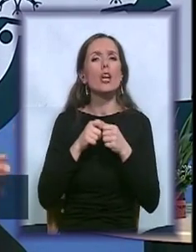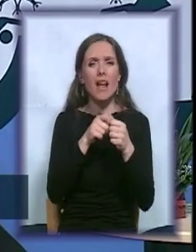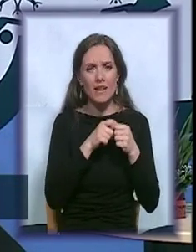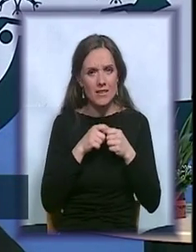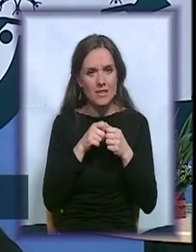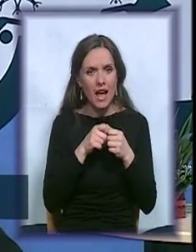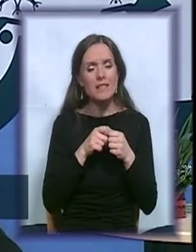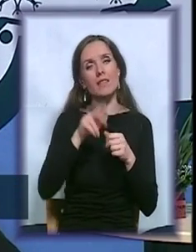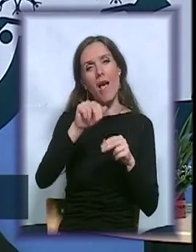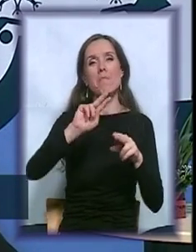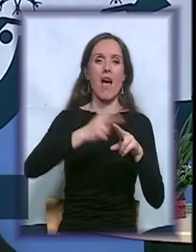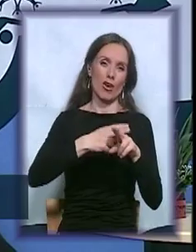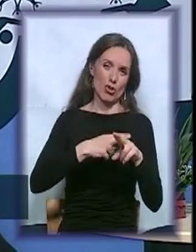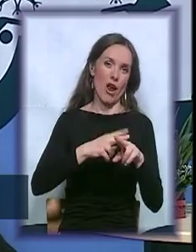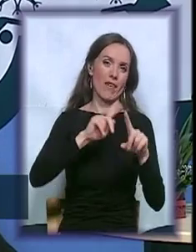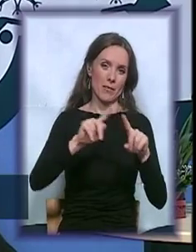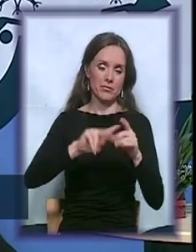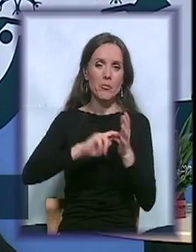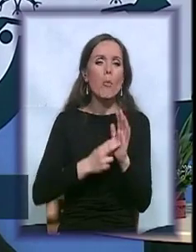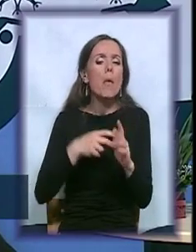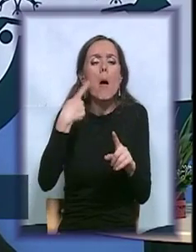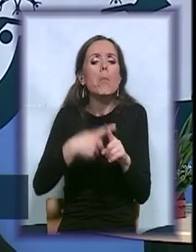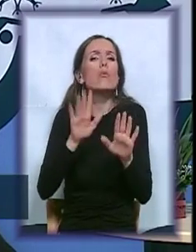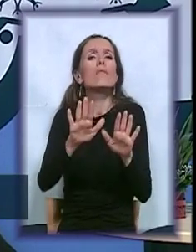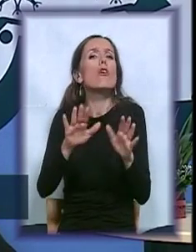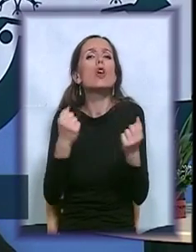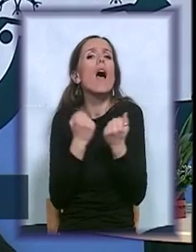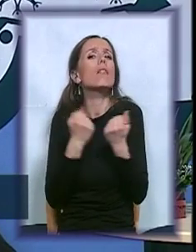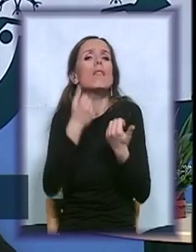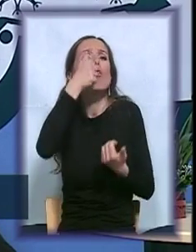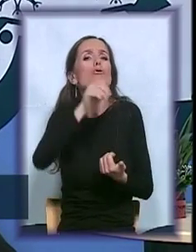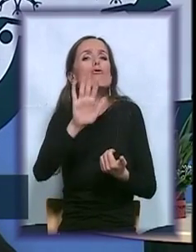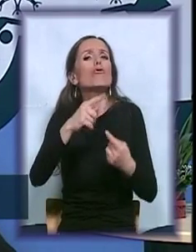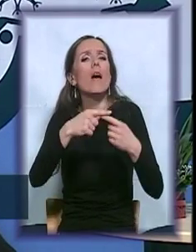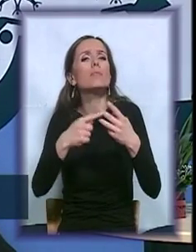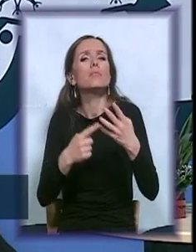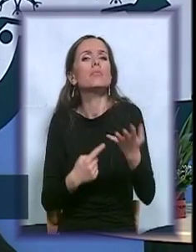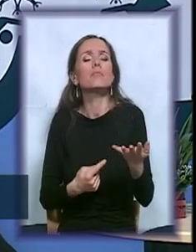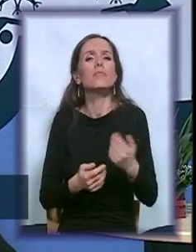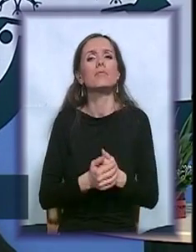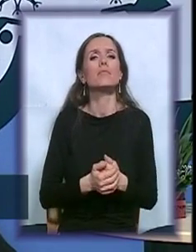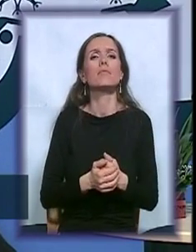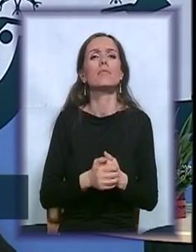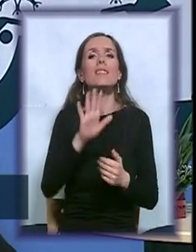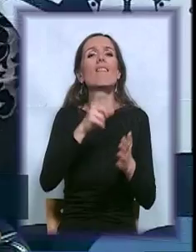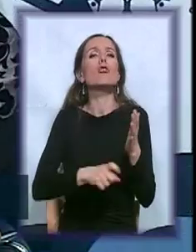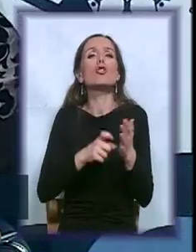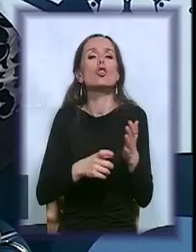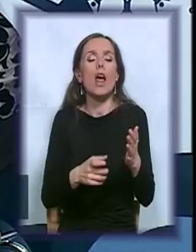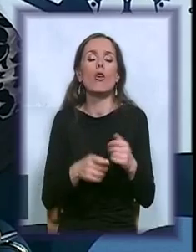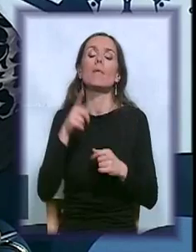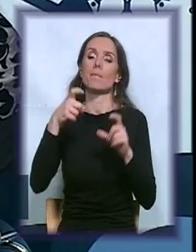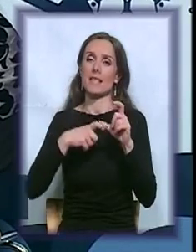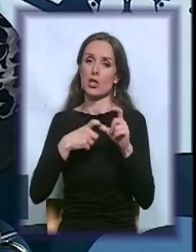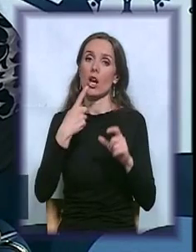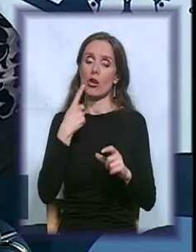rešavanja ovih problema? Šta je ono što još organizujete i šta je to što očekuje naša člana? Da vam kažem, mi svake srede